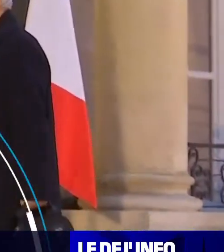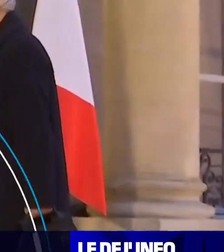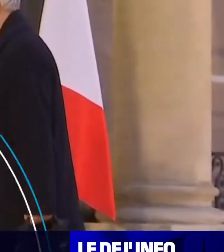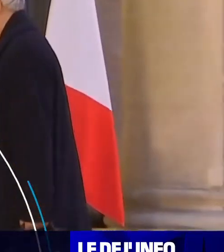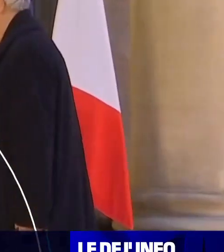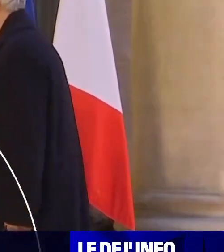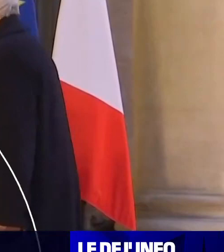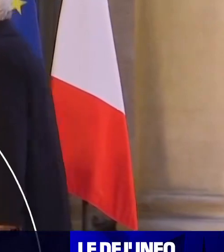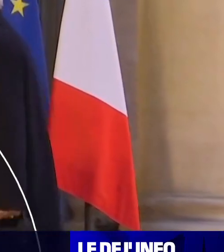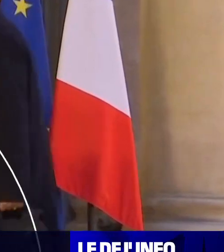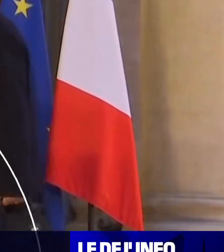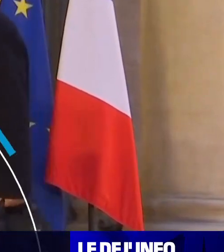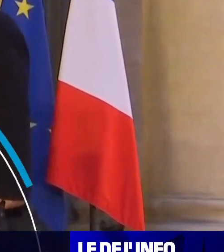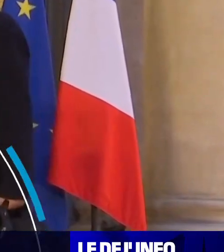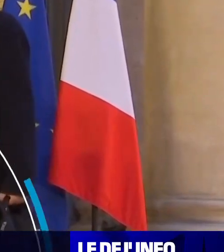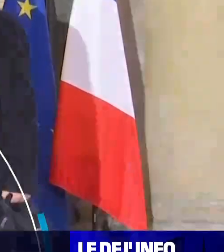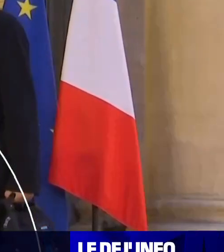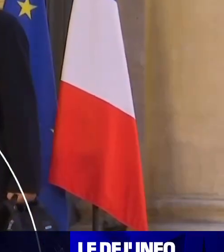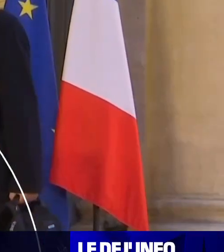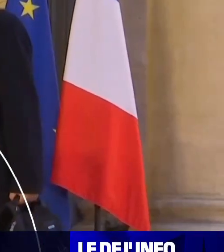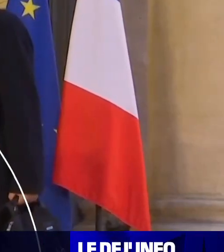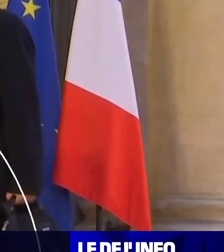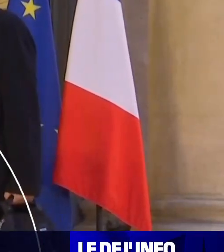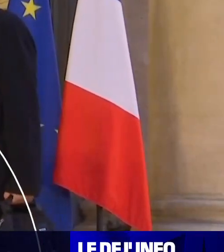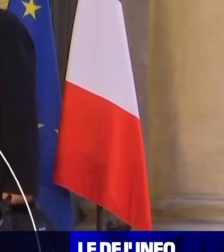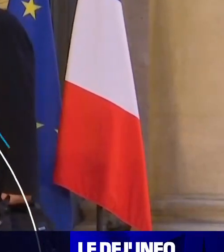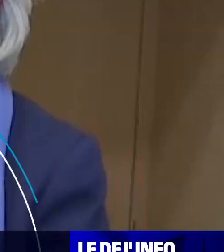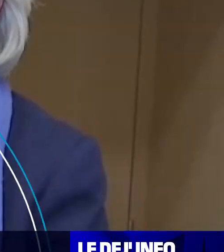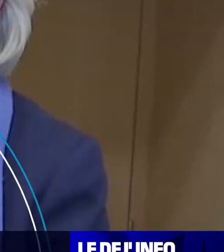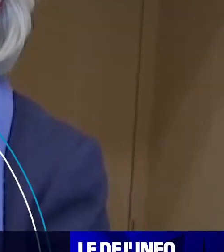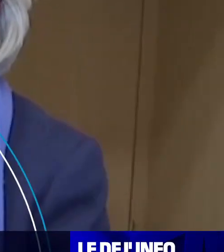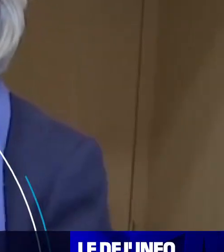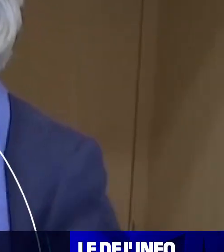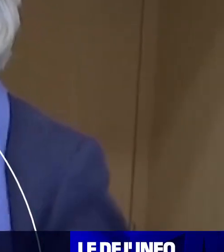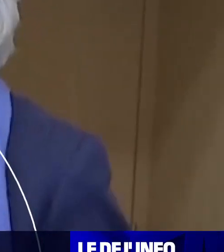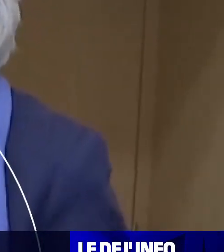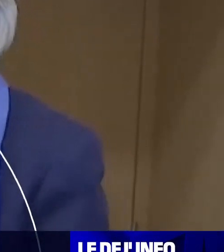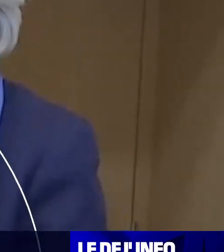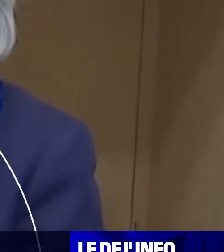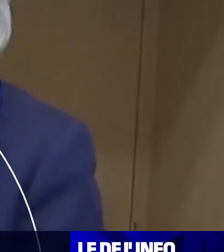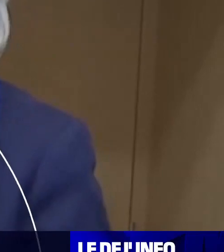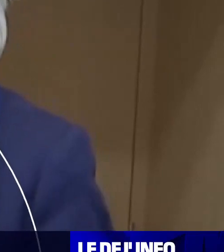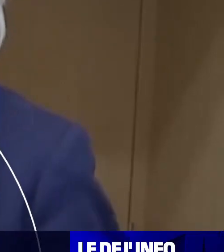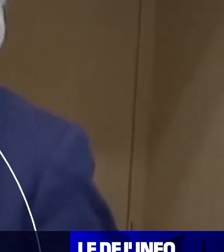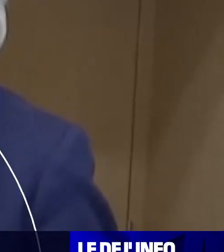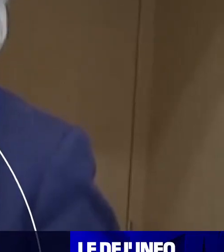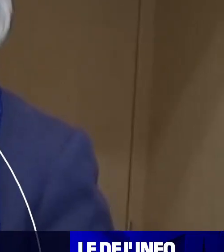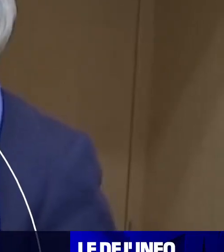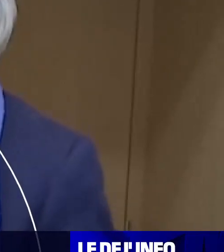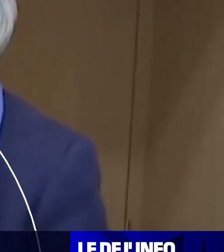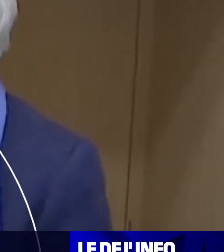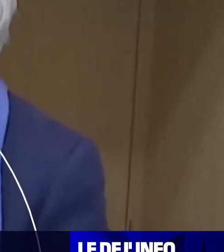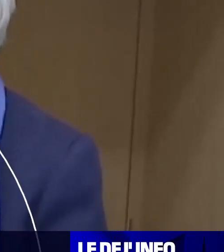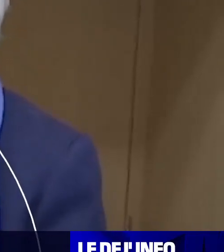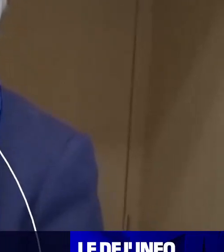premier ministrable. — Dernier épisode, l'option Laurence Tubiana. Pas de questions pour la France insoumise. Certains évoquent désormais